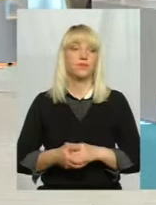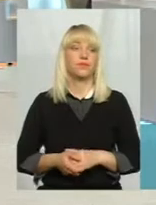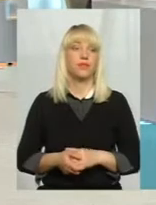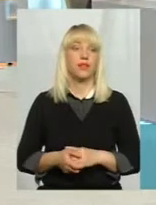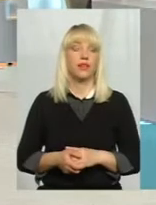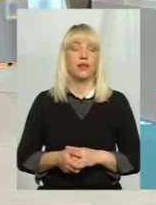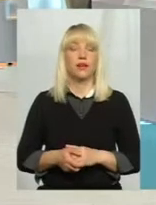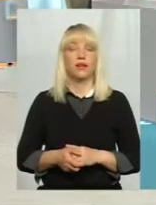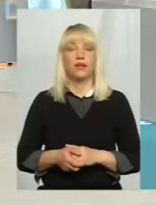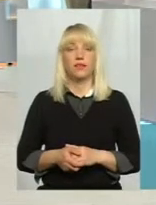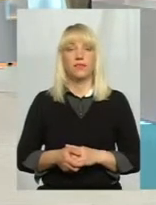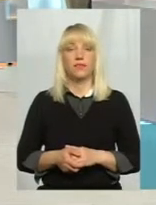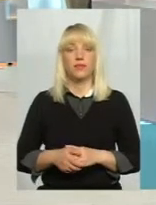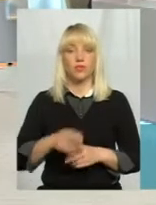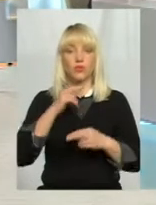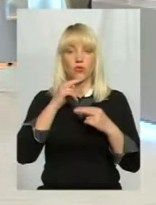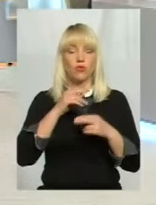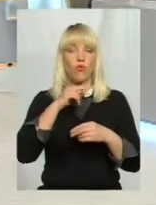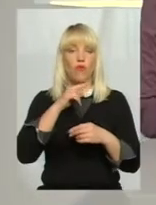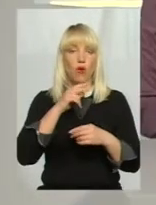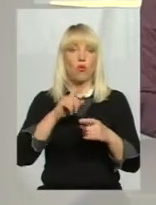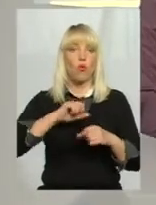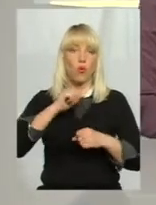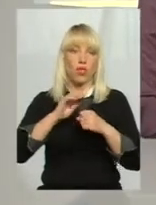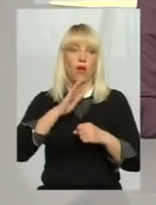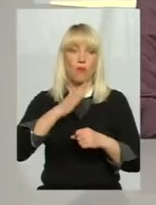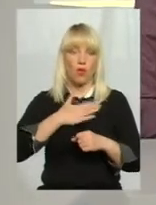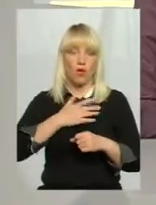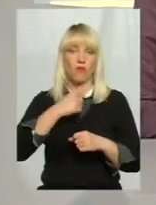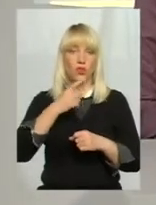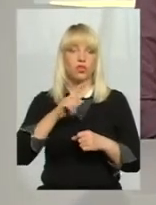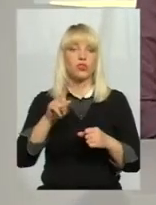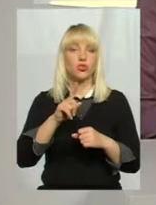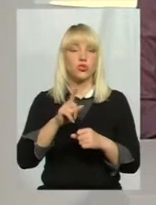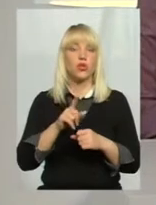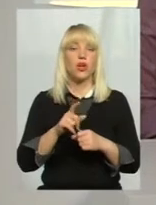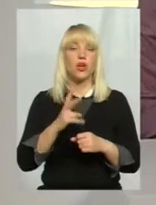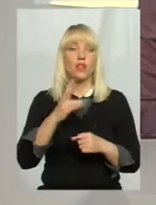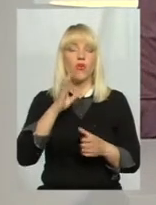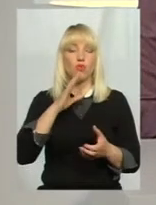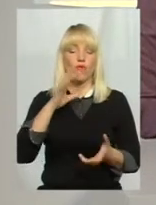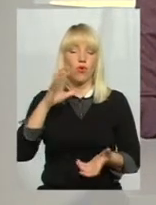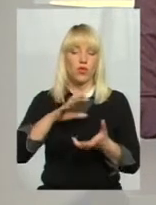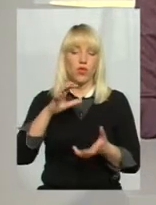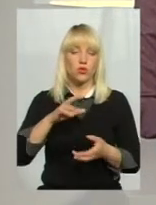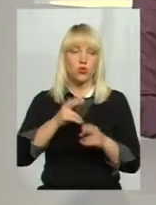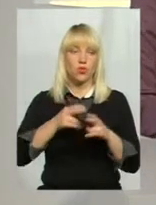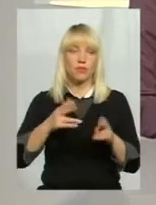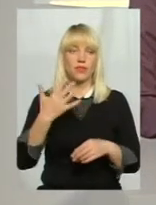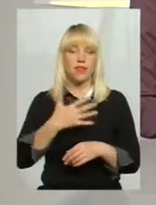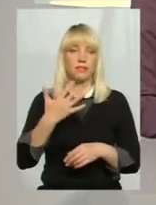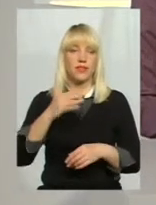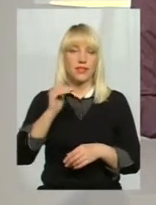Звернула увагу колега моя, зазначала, що в сюжеті, що на одну водонасосну станцію надходить 55 тисяч